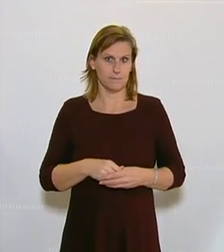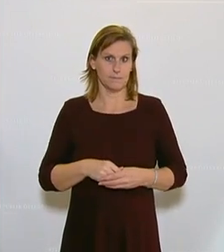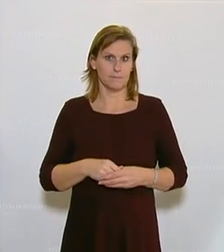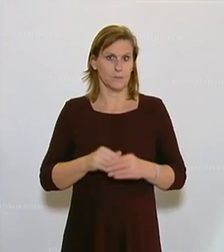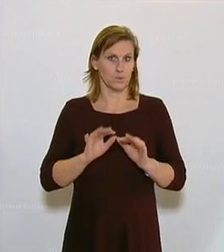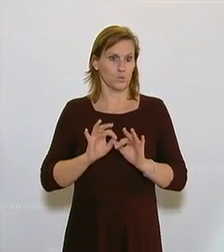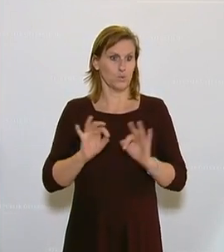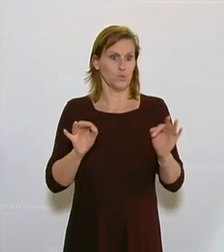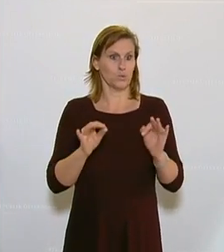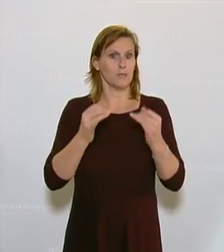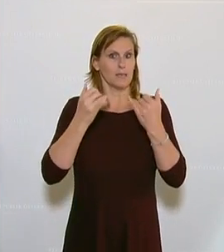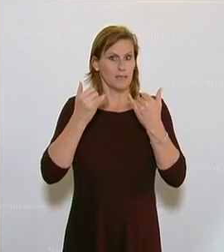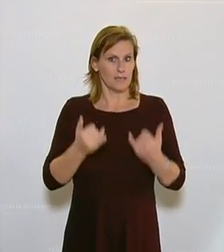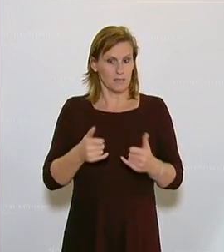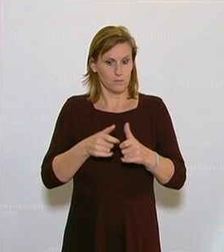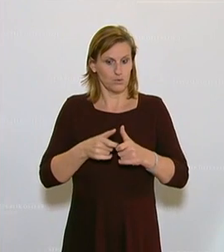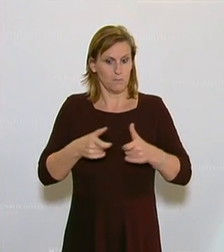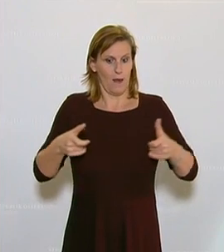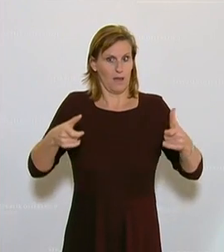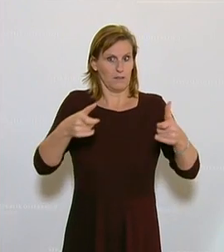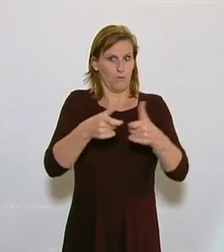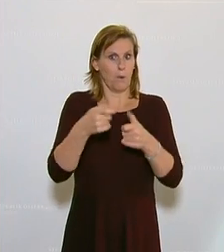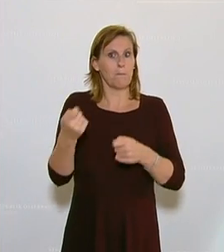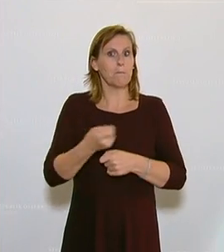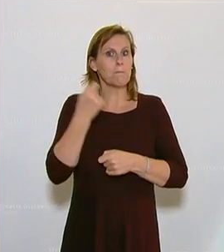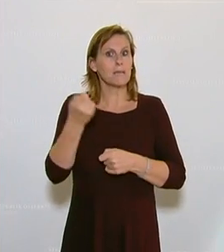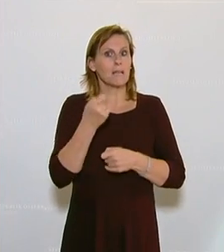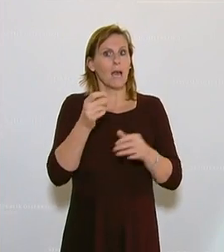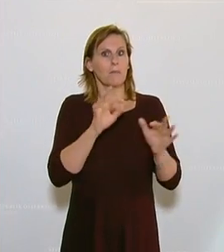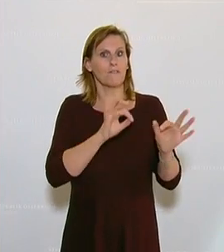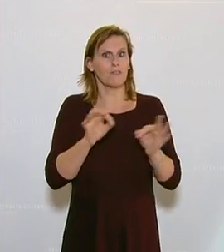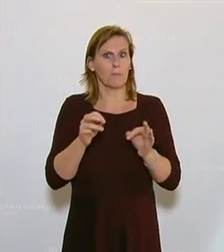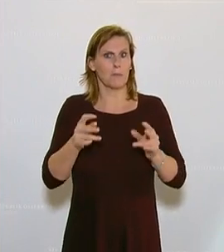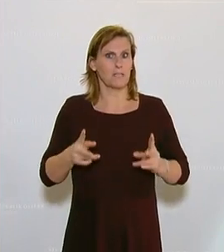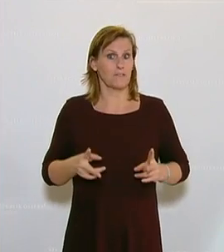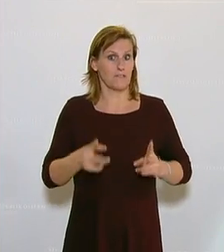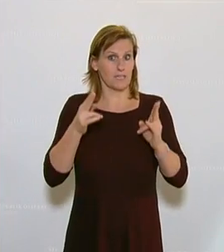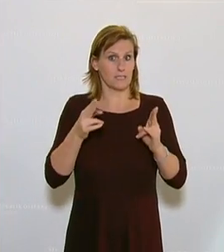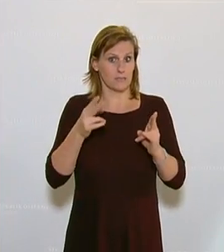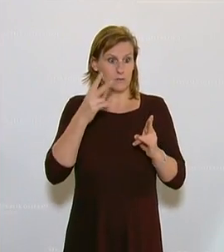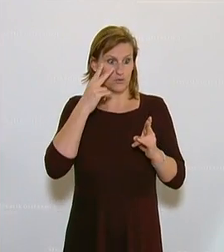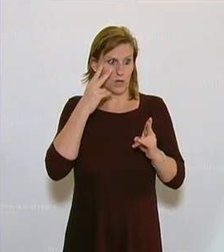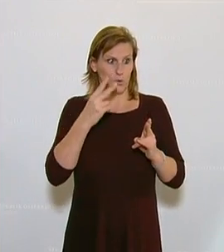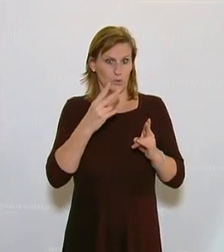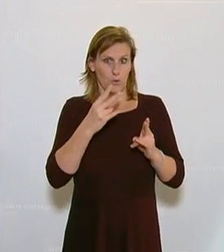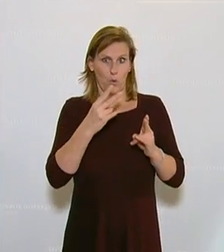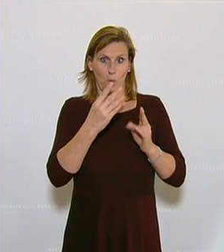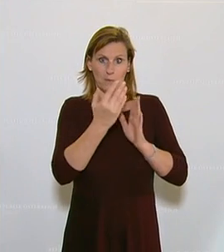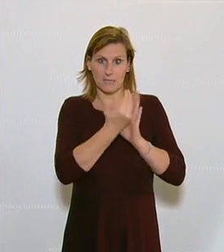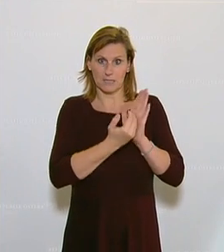so weit, so gut. Jetzt muss der Plattformbetreiber, und zwar mit ganz fixen Fristen, wenn das offensichtlich rechtswidrig ist,